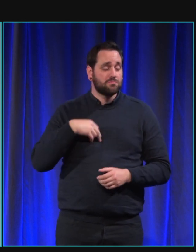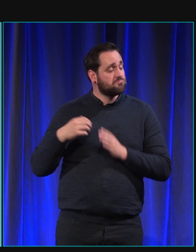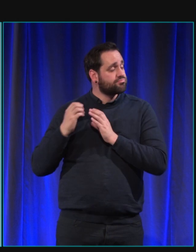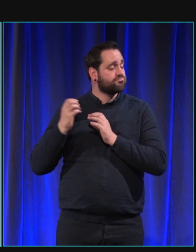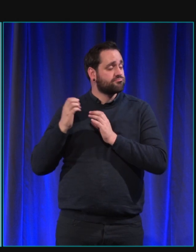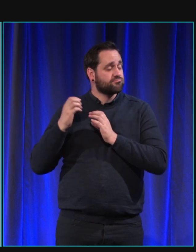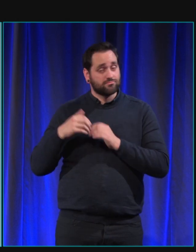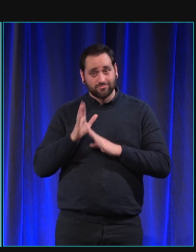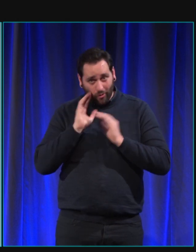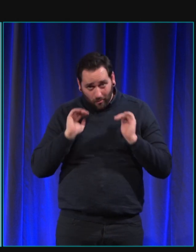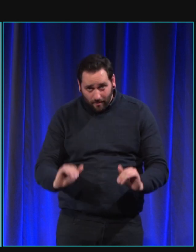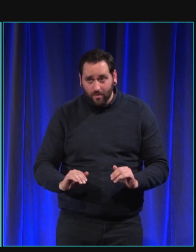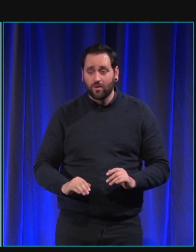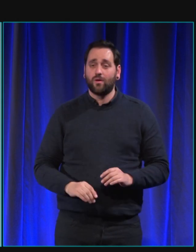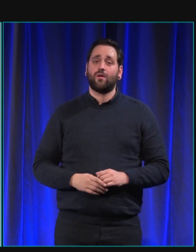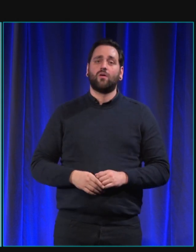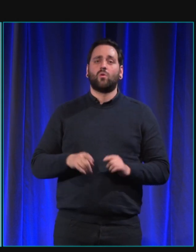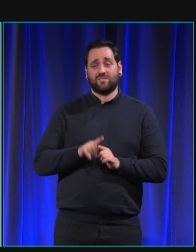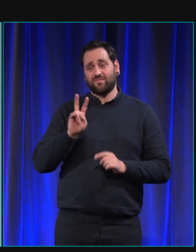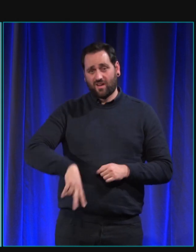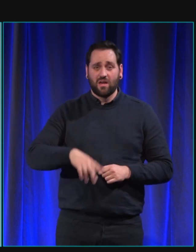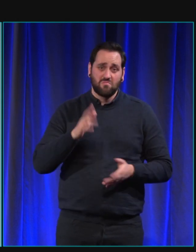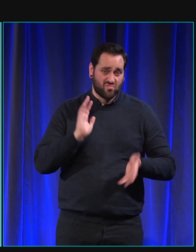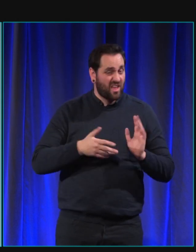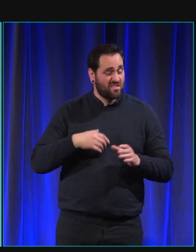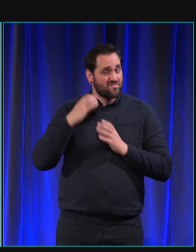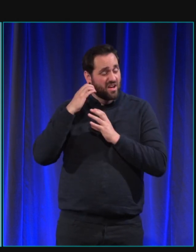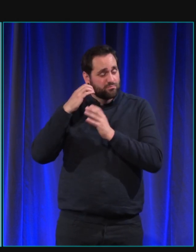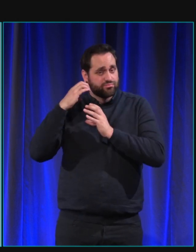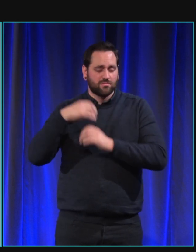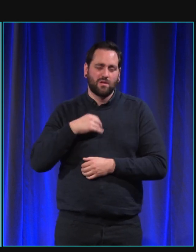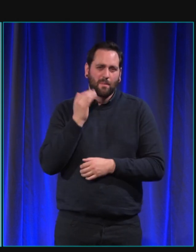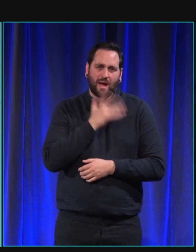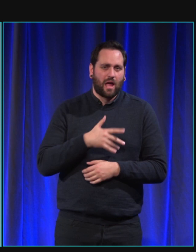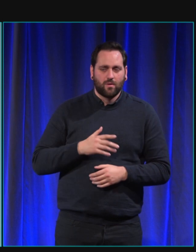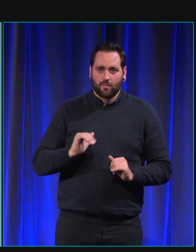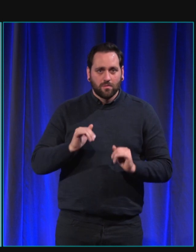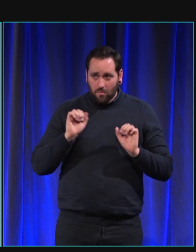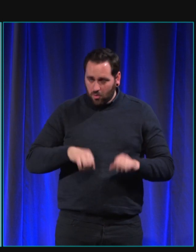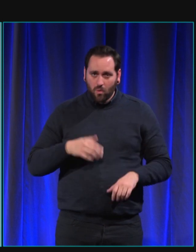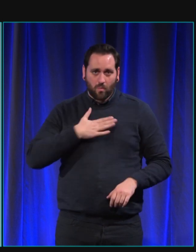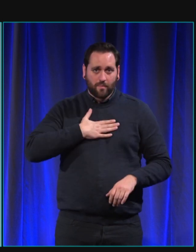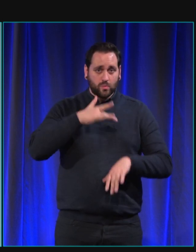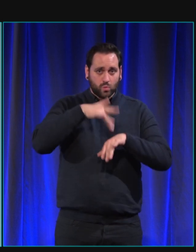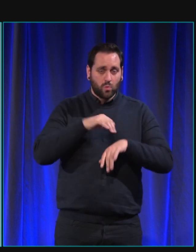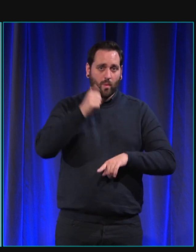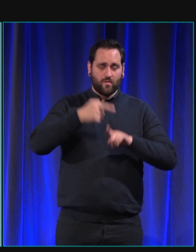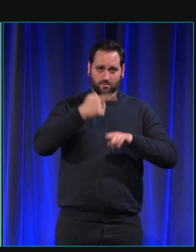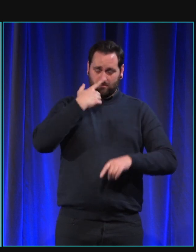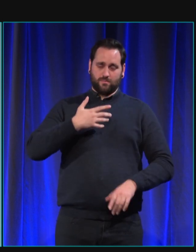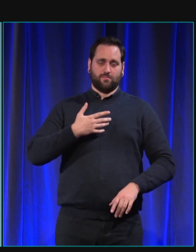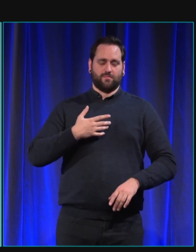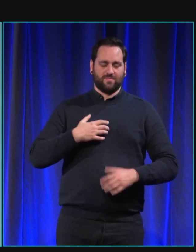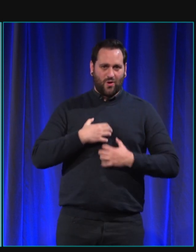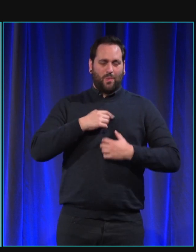ces réveils ne sont pas vraiment agréables. Si vous testez, vous découvrirez que ça fait un petit choc quand même la première fois. Même les fois d'après.